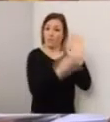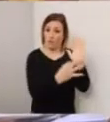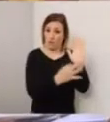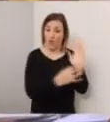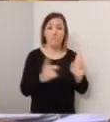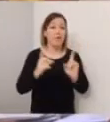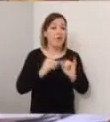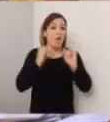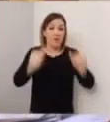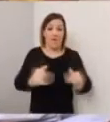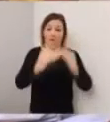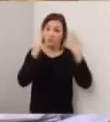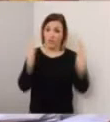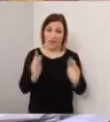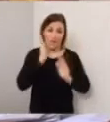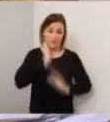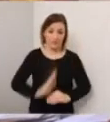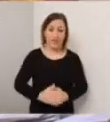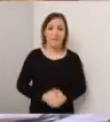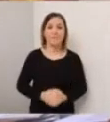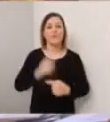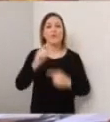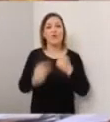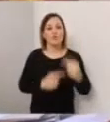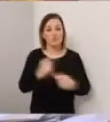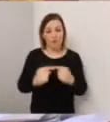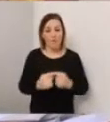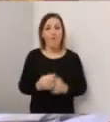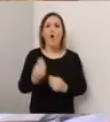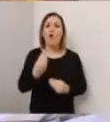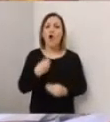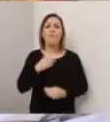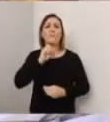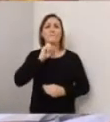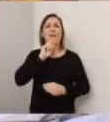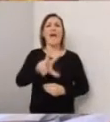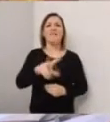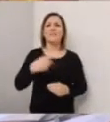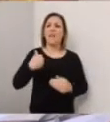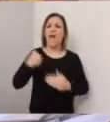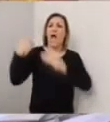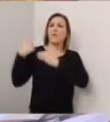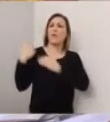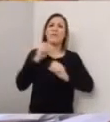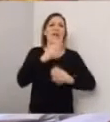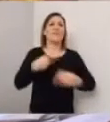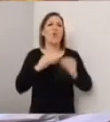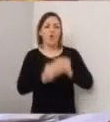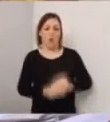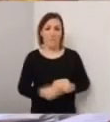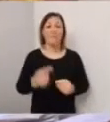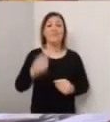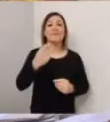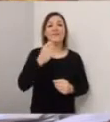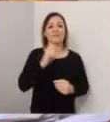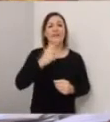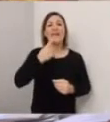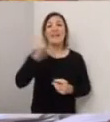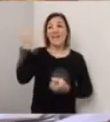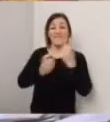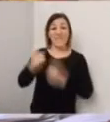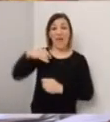Poi, ah, qua c'è come segnalarsi all'autorità competente. Allora, per chi viene da fuori dal territorio, ormai sono pochissimi perché come ben sapete